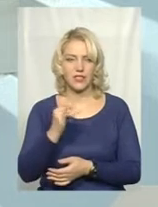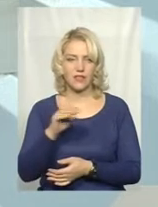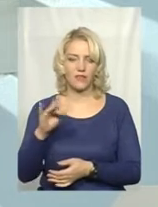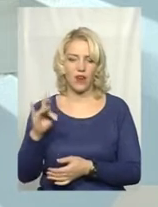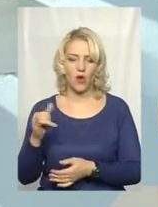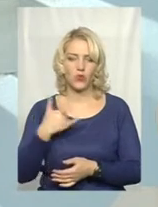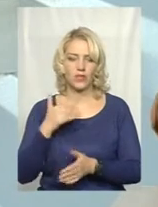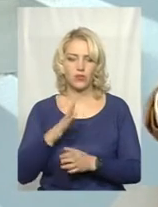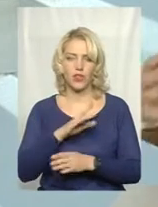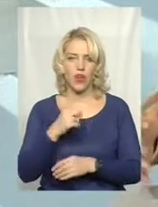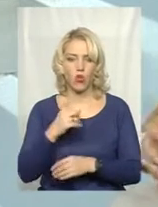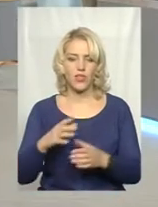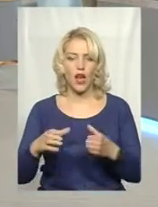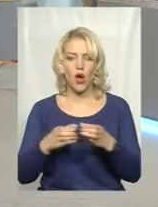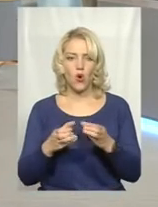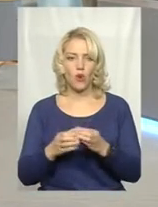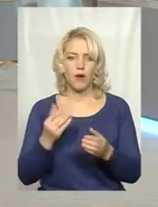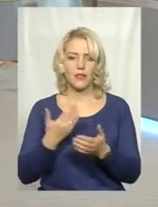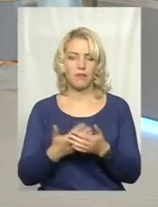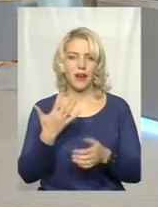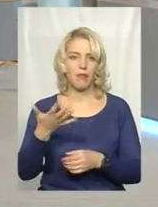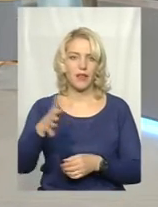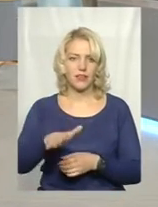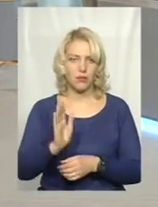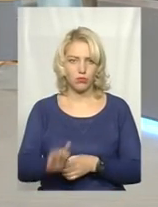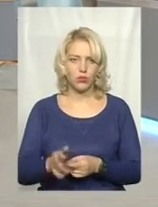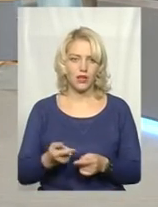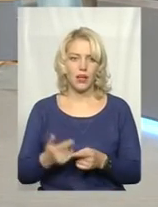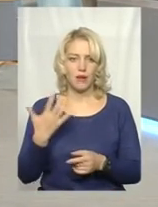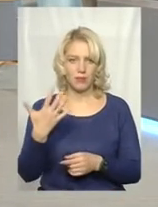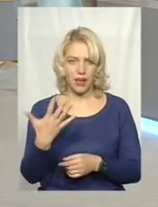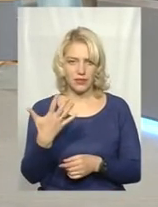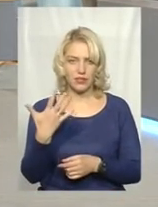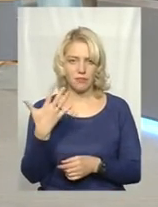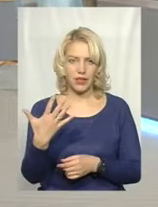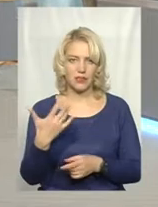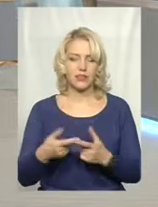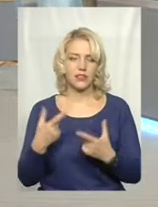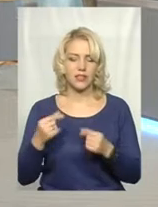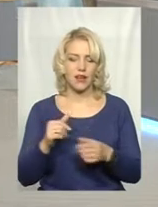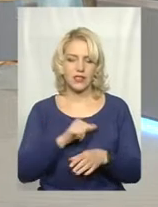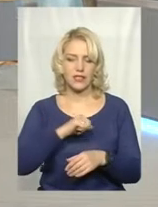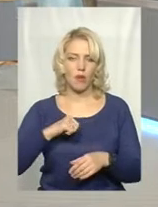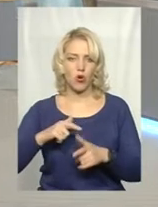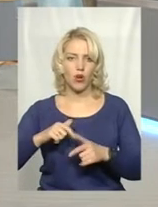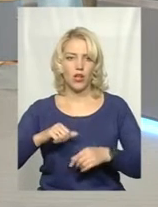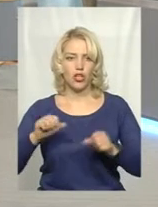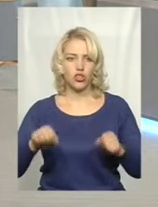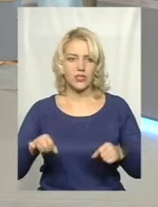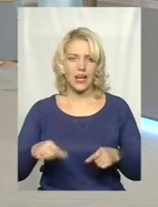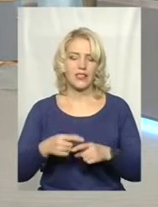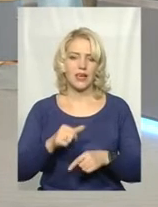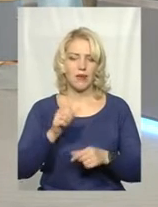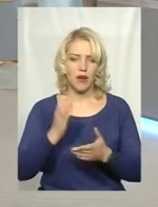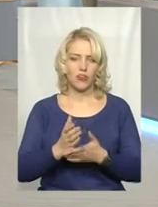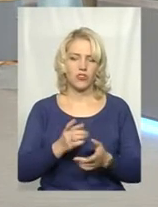дві навіть, тобто біля п'яти, ну, не біля п'яти, а п'ять фактично, які абсолютно самодостатні, які мають вилучення